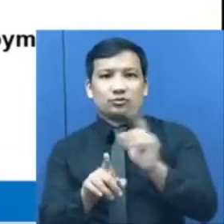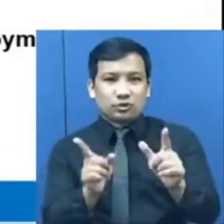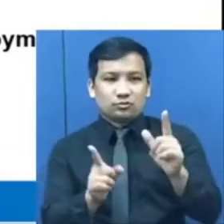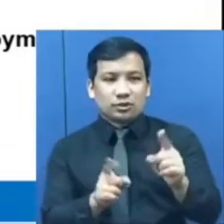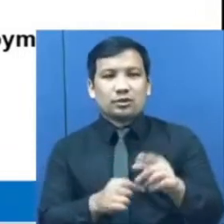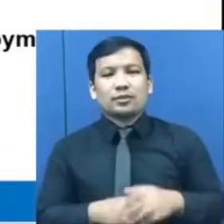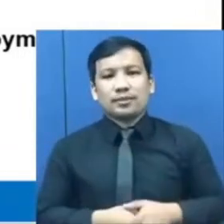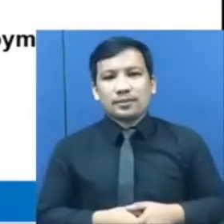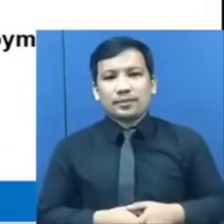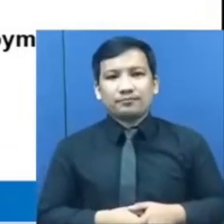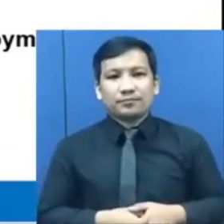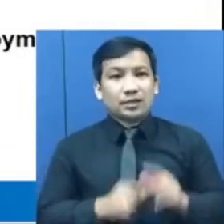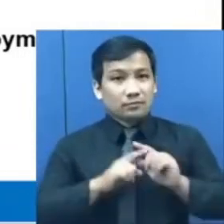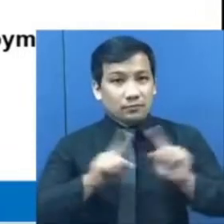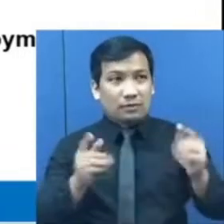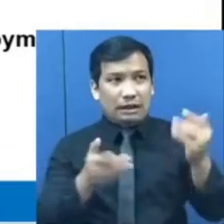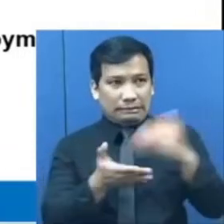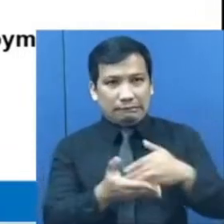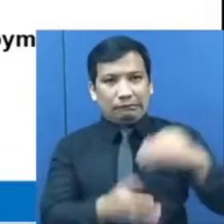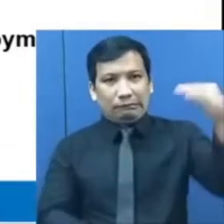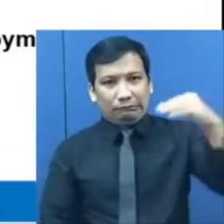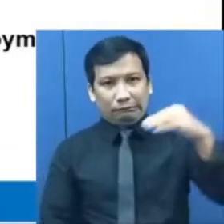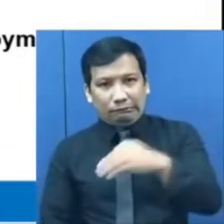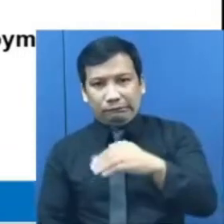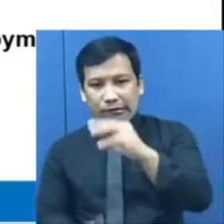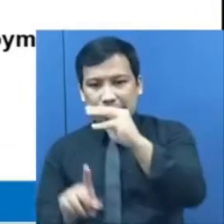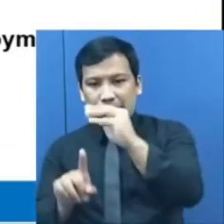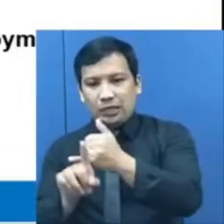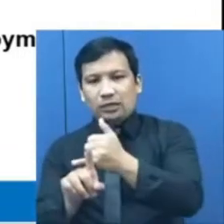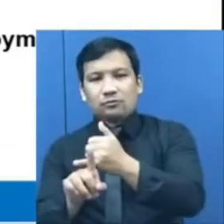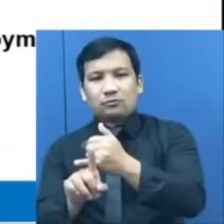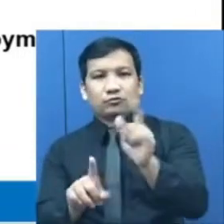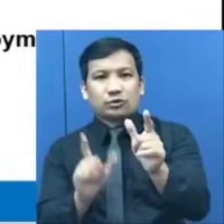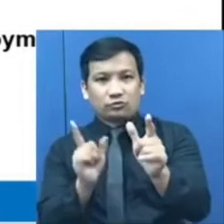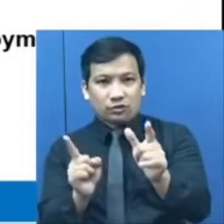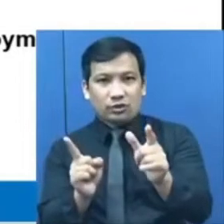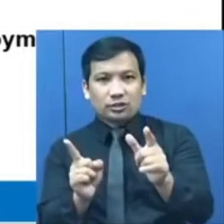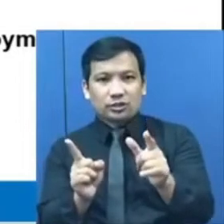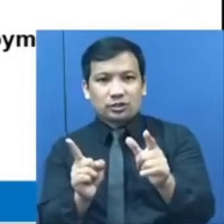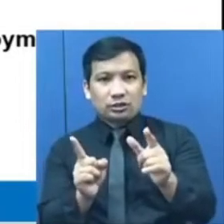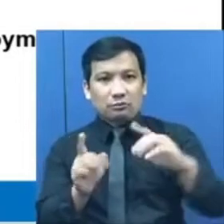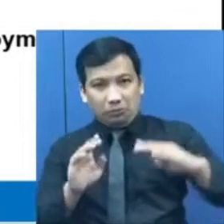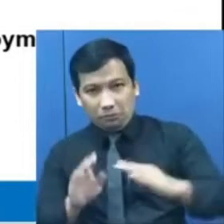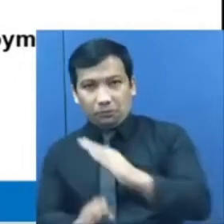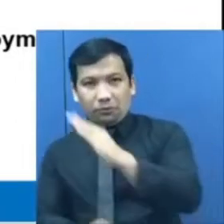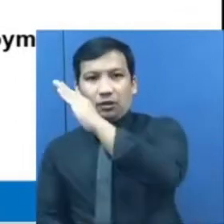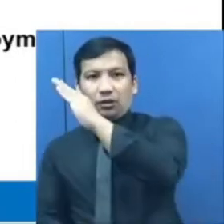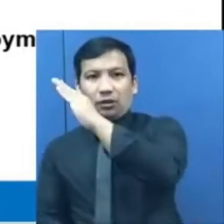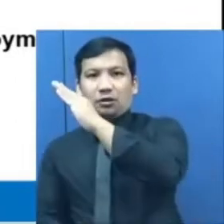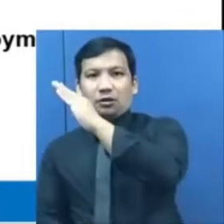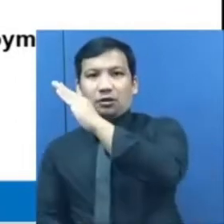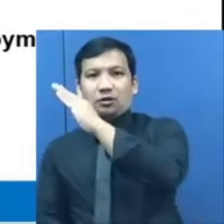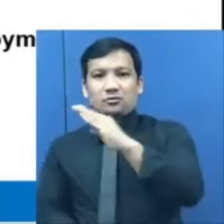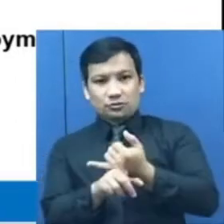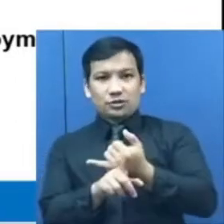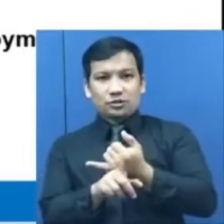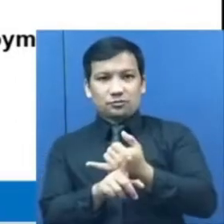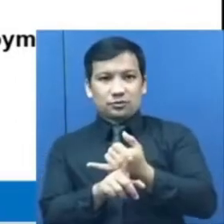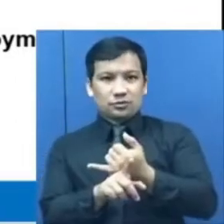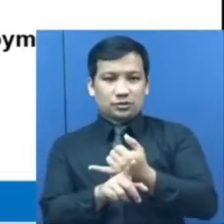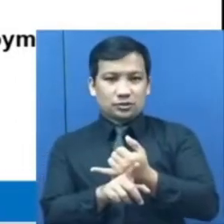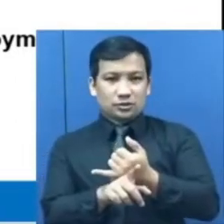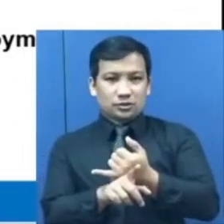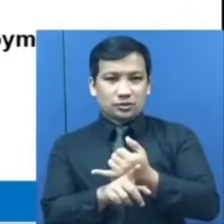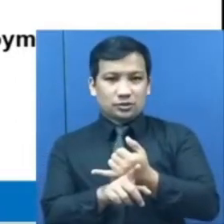nguling bumaba ito pagdating ng Mayo 2021, tumaas naman uli pagsapit ng Hunyo at Hulyo 2021,